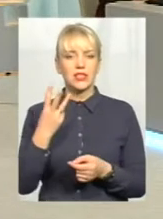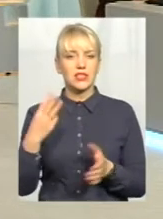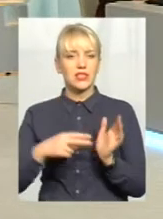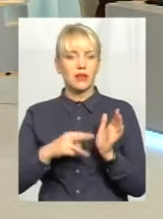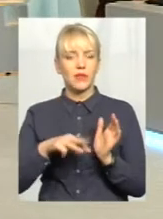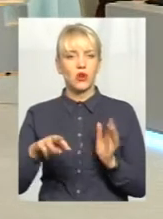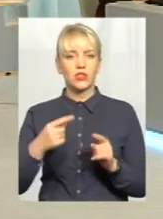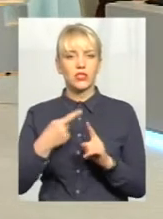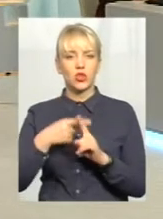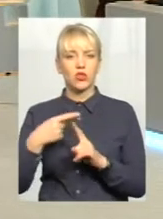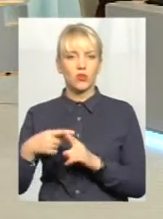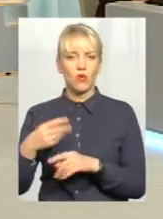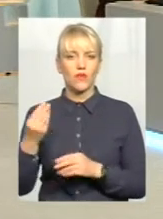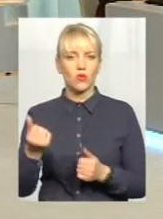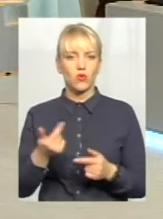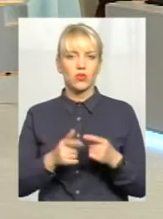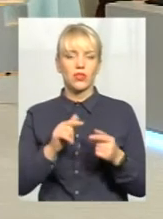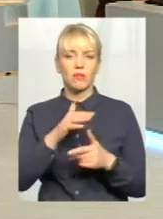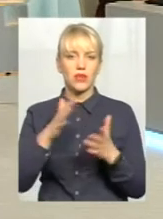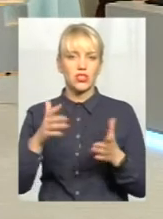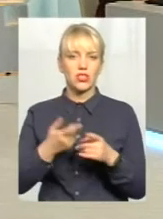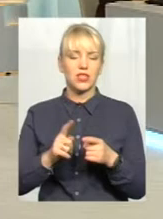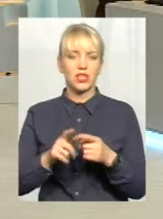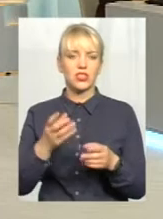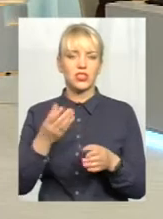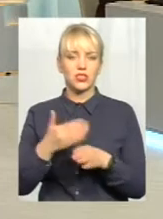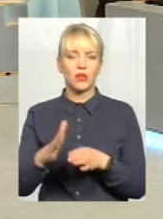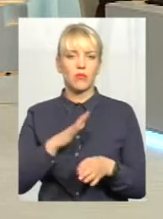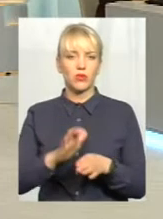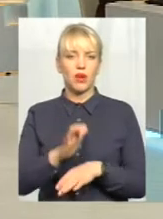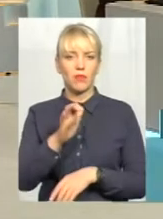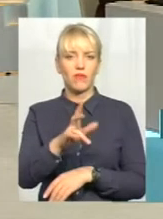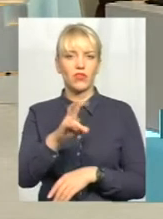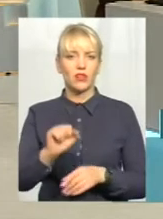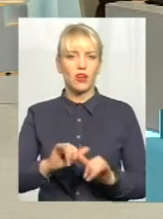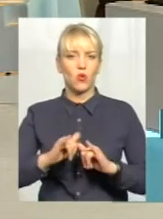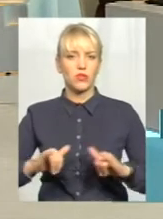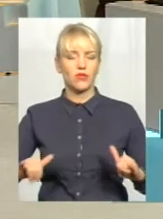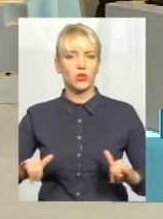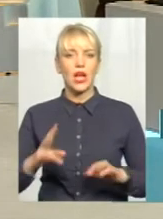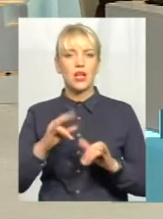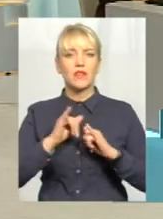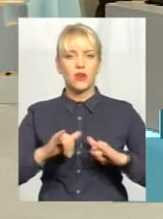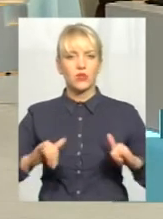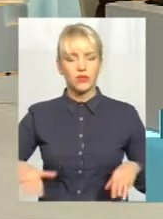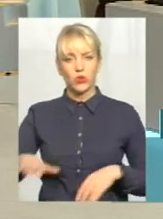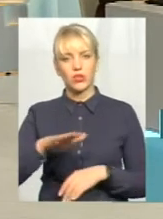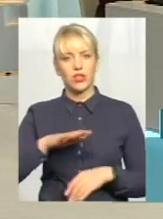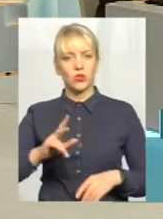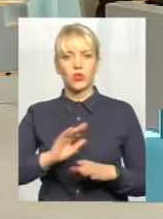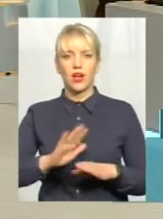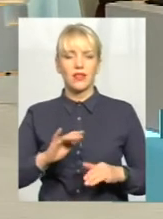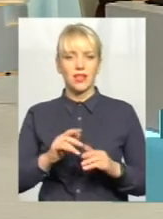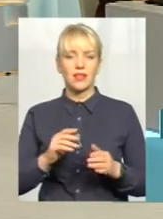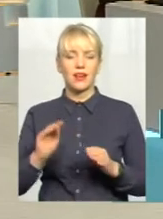фактично додаткові кошти. Більша частина з них була направлена на розвиток. Саме на розвиток територій, а не на